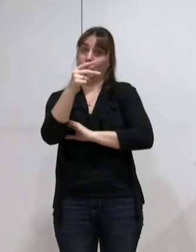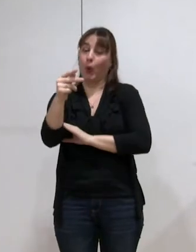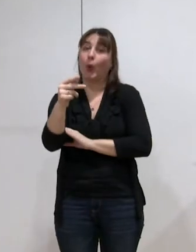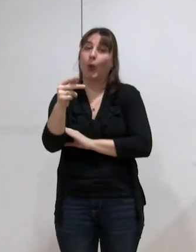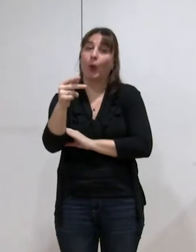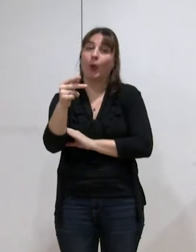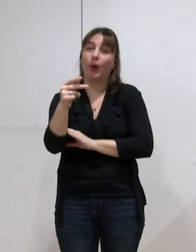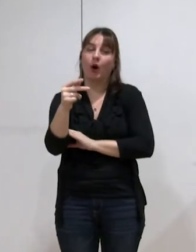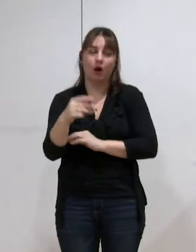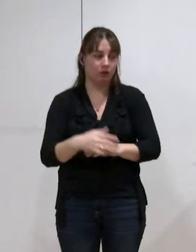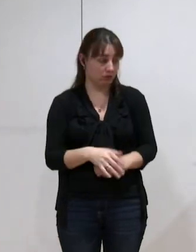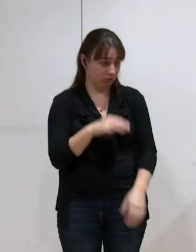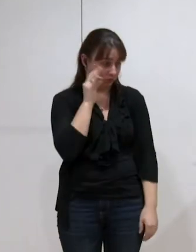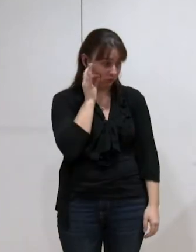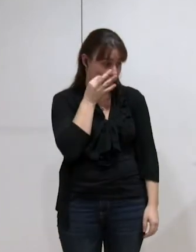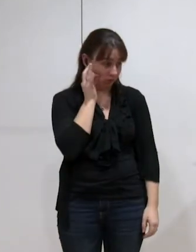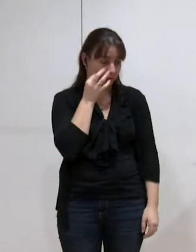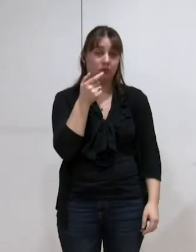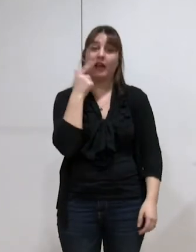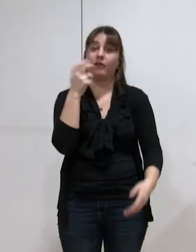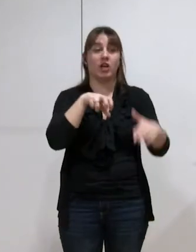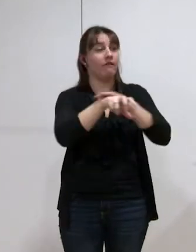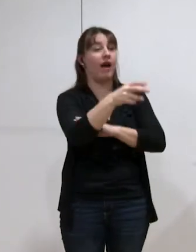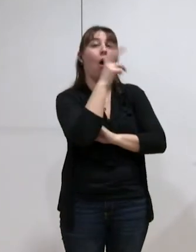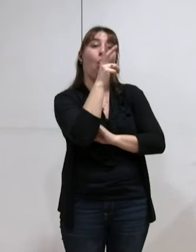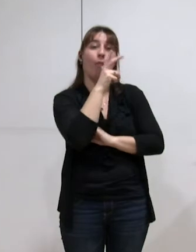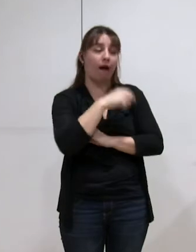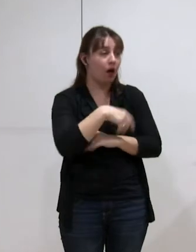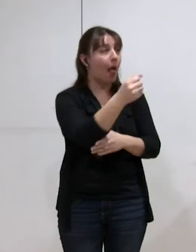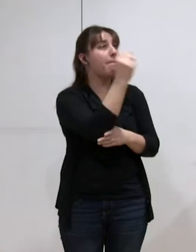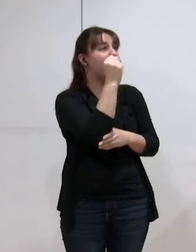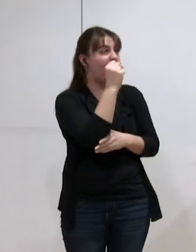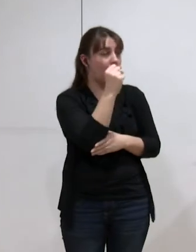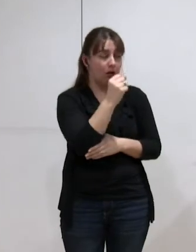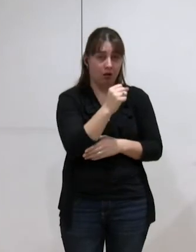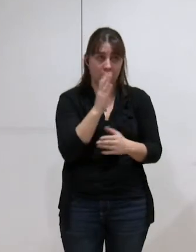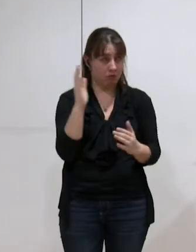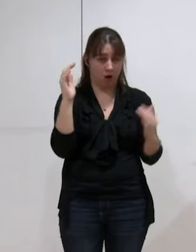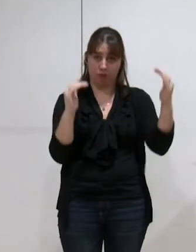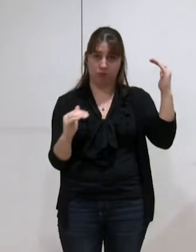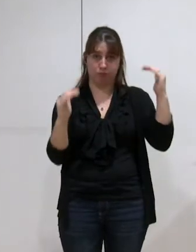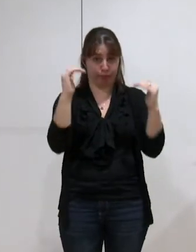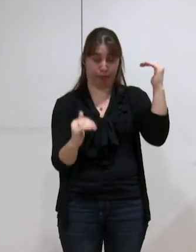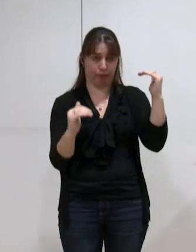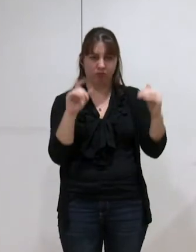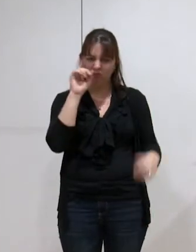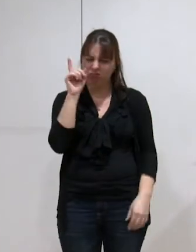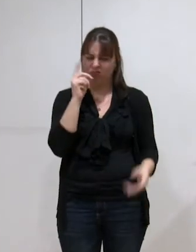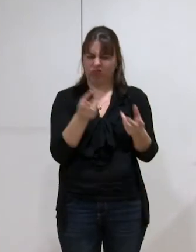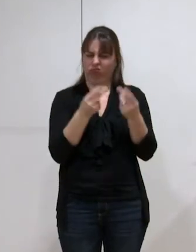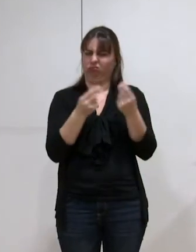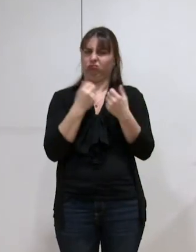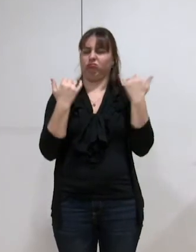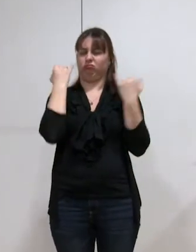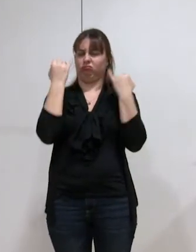même pas le prix d'un demi au bar du coin, qu'on m'explique. Si vous faites ça au marteau-piqueur